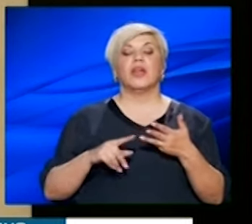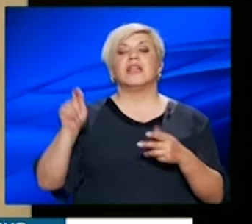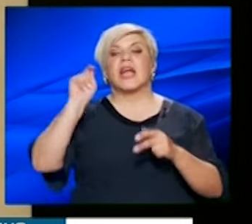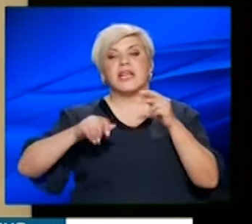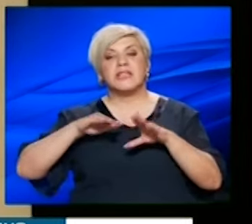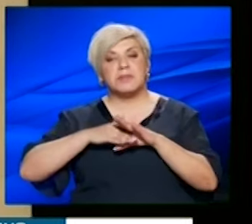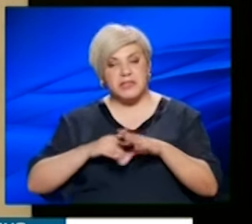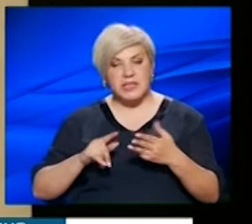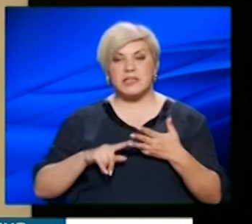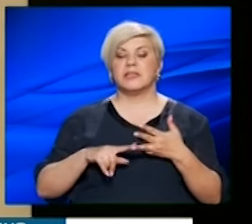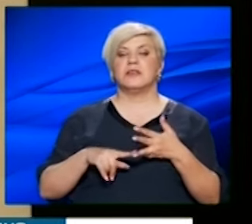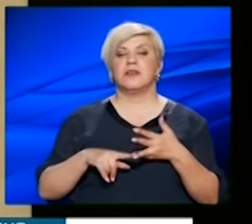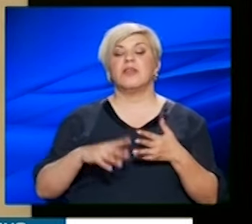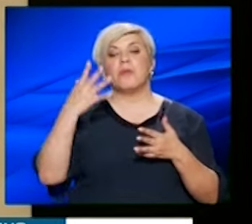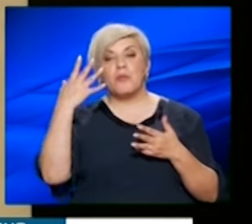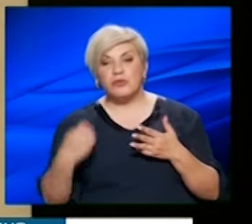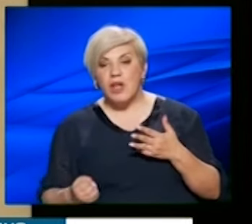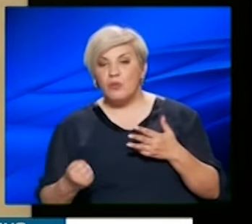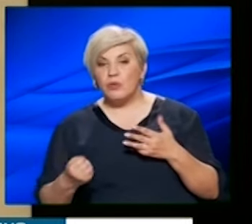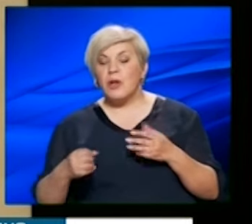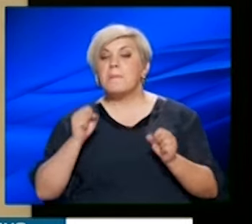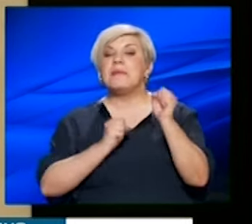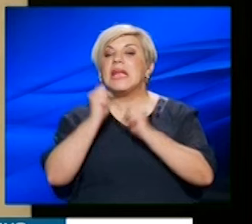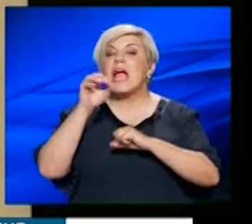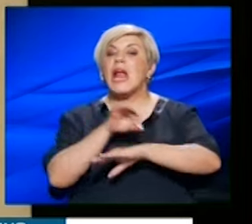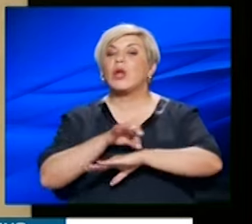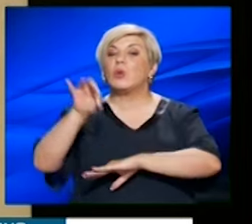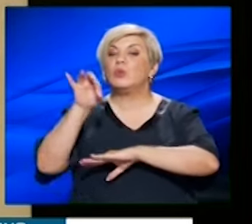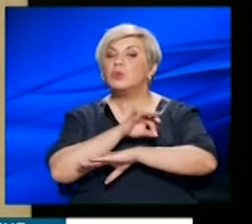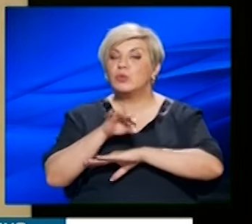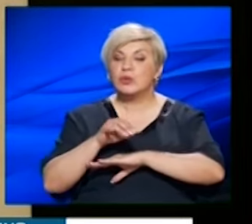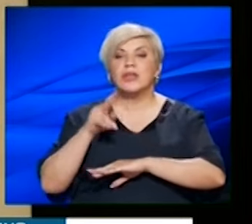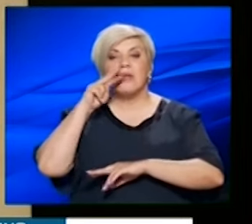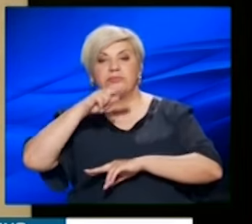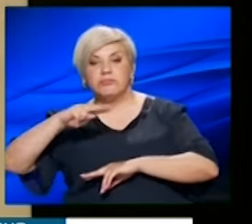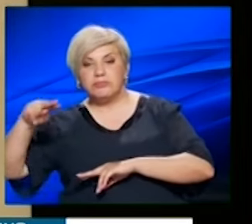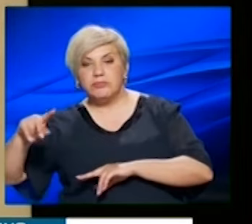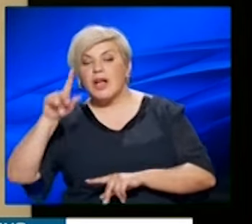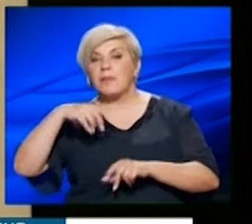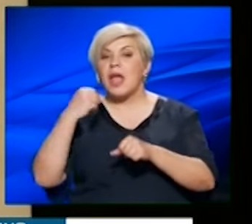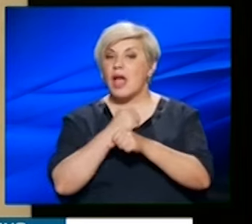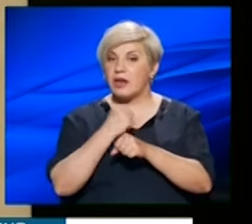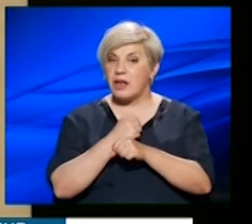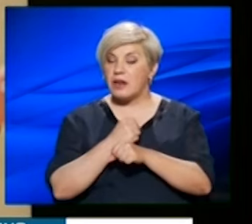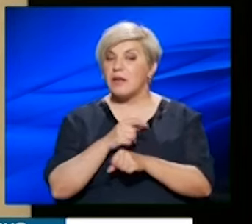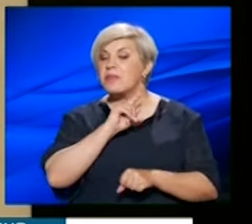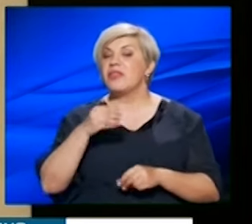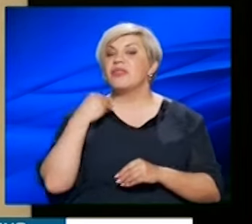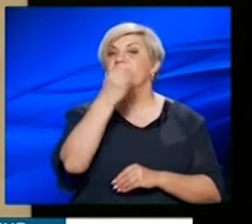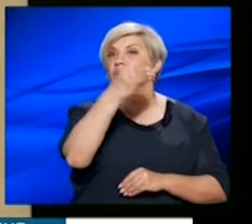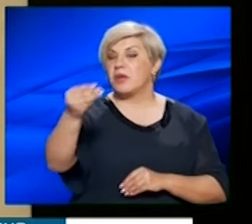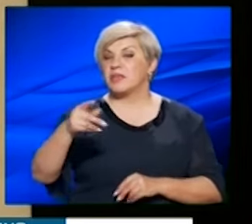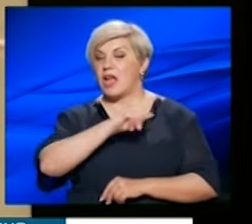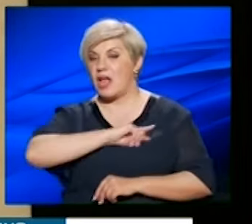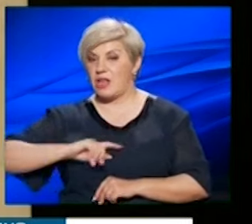τεχνικές υπηρεσίες που θα μπορούσαν να έχουν και μηχανικούς ίσως και μελετητές για κάποια έργα να μην τα δίνουμε σε